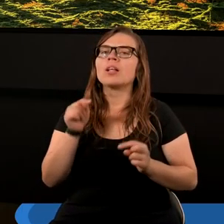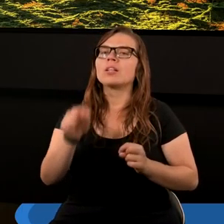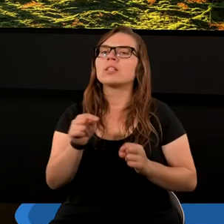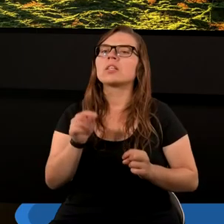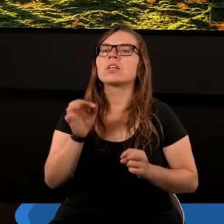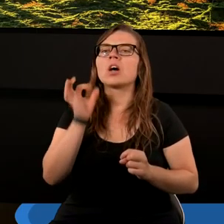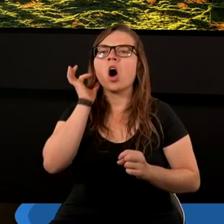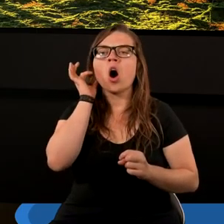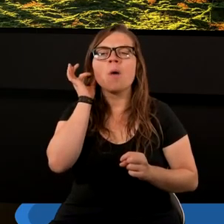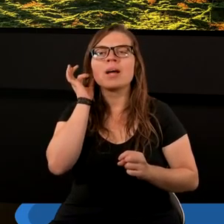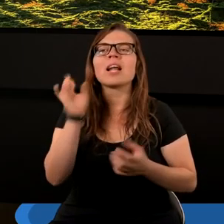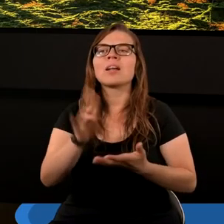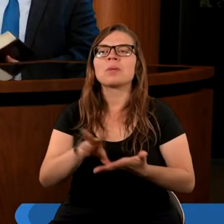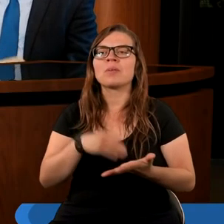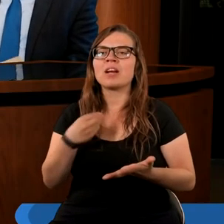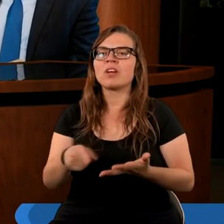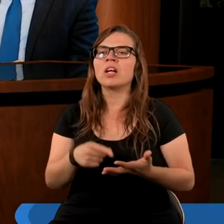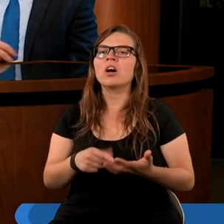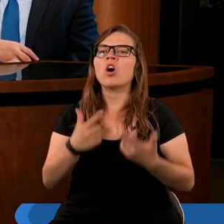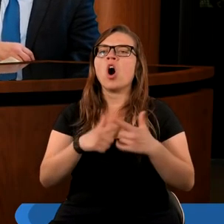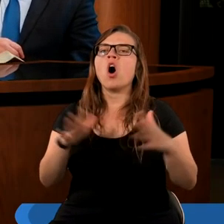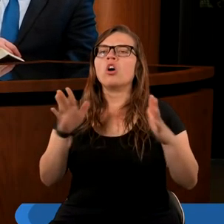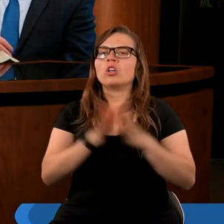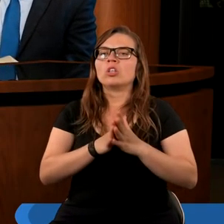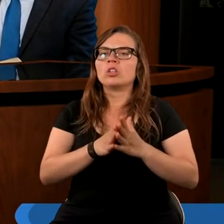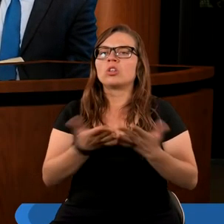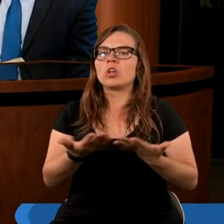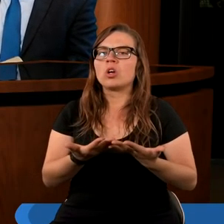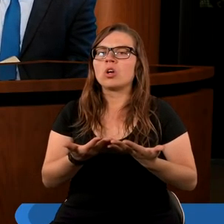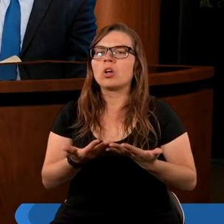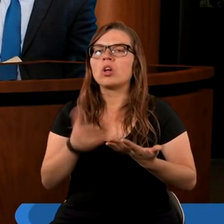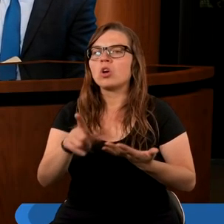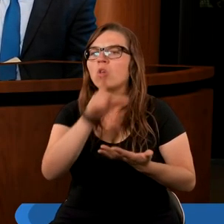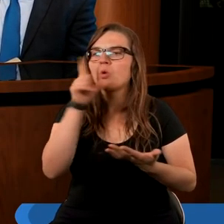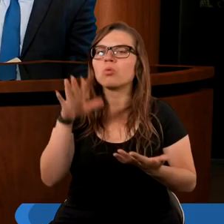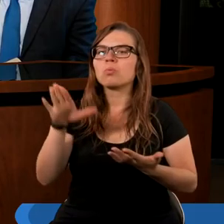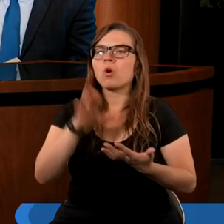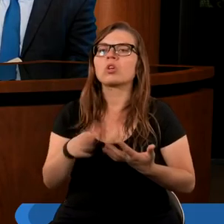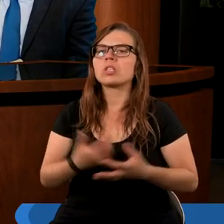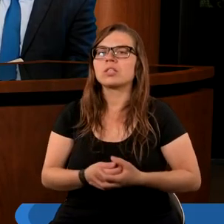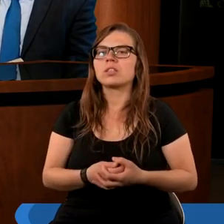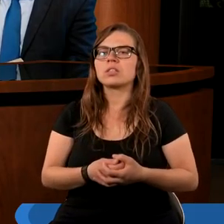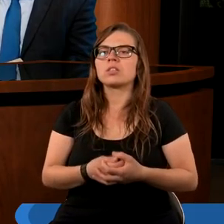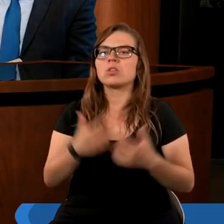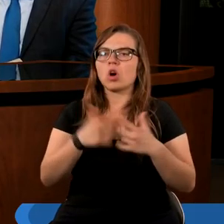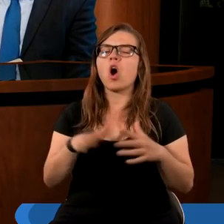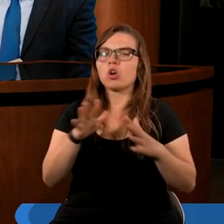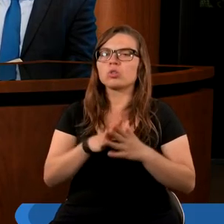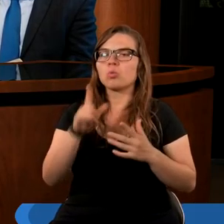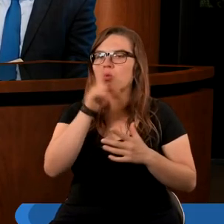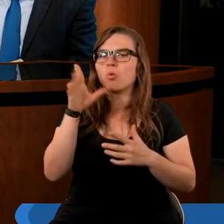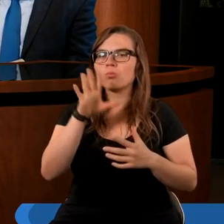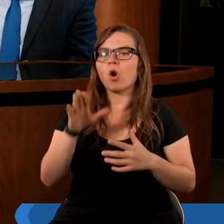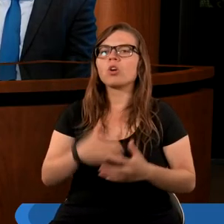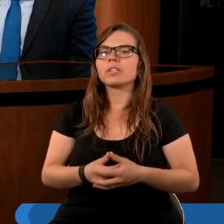Świętym kobieta? Kościół. Lud Boży. Lud Boży. Kościół.